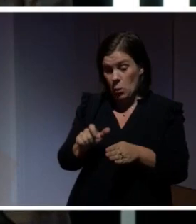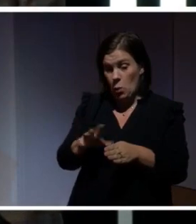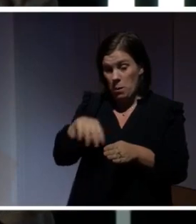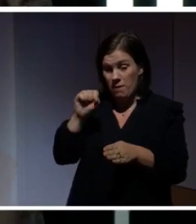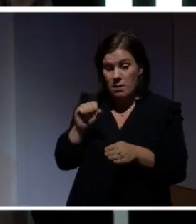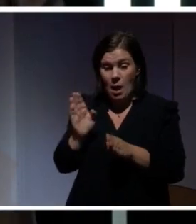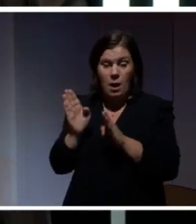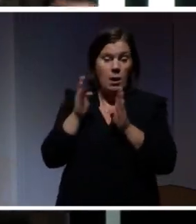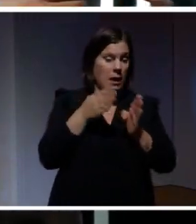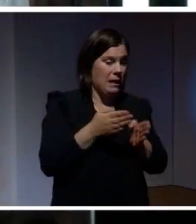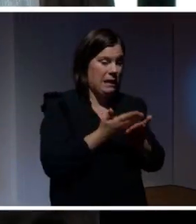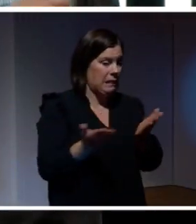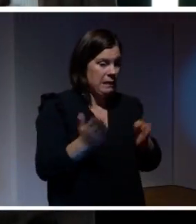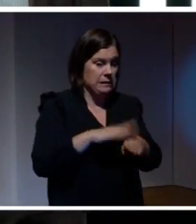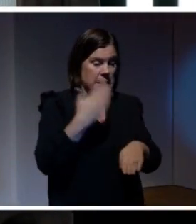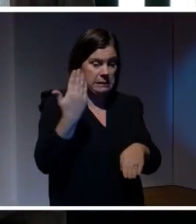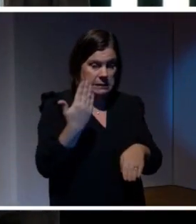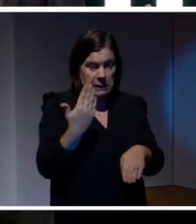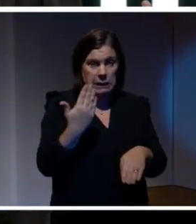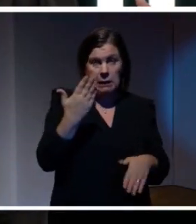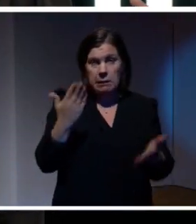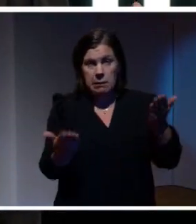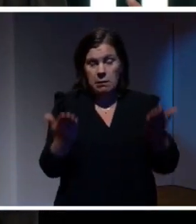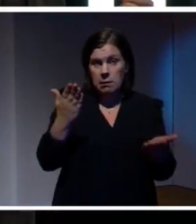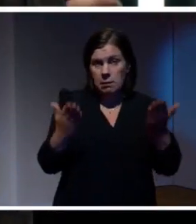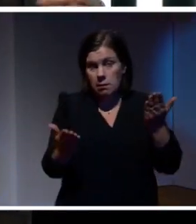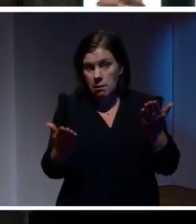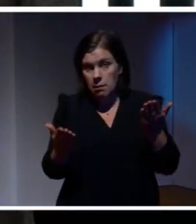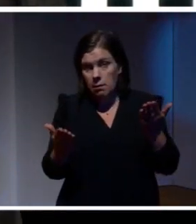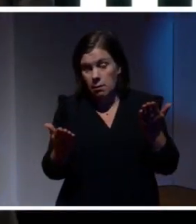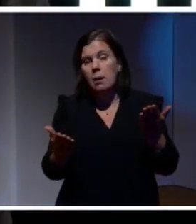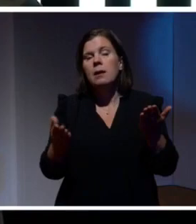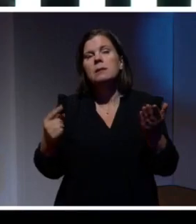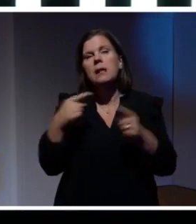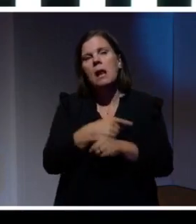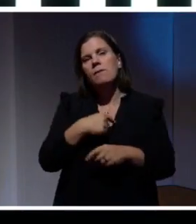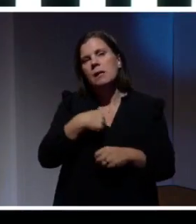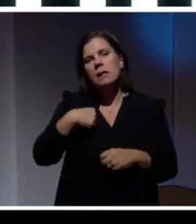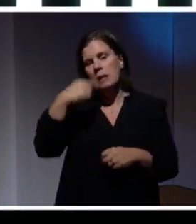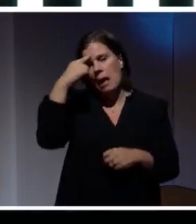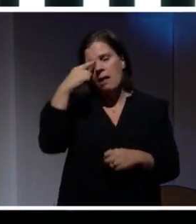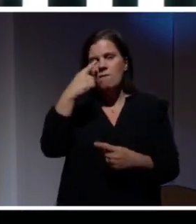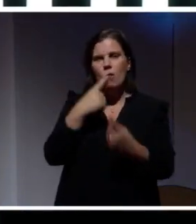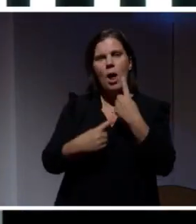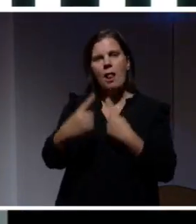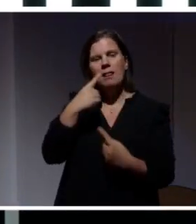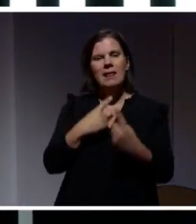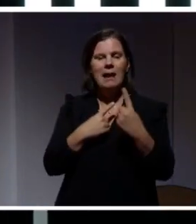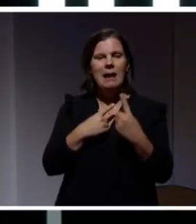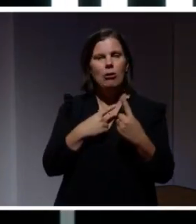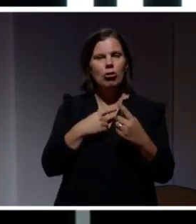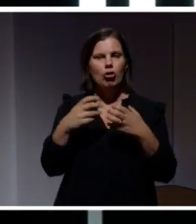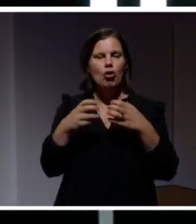känslig personuppgift, eller sämtlig situation eller icke till att istället bli en förhandling eller en dynamiskt